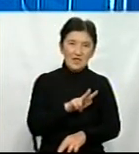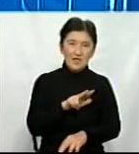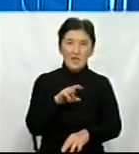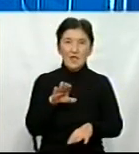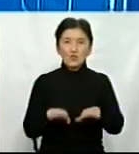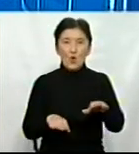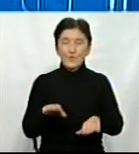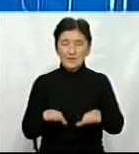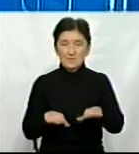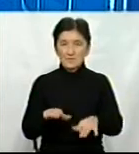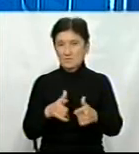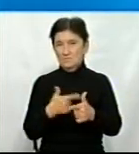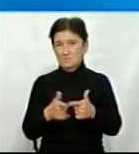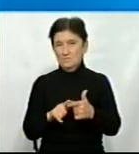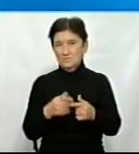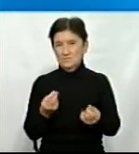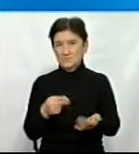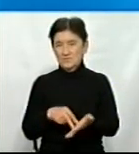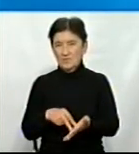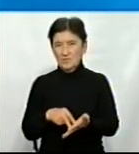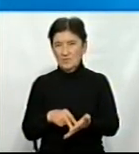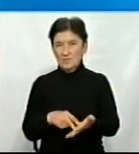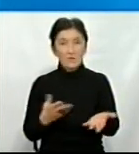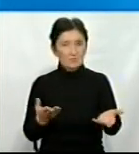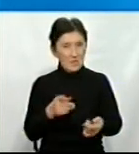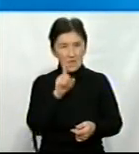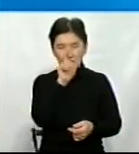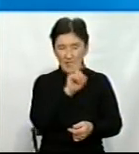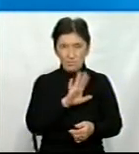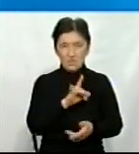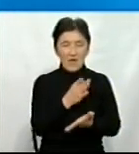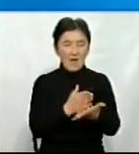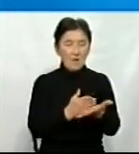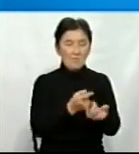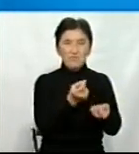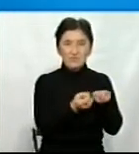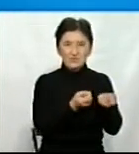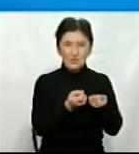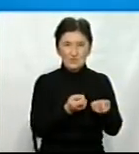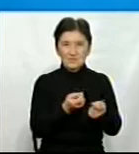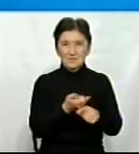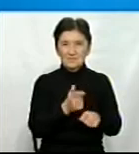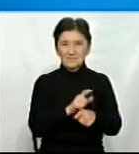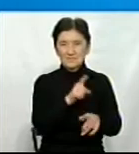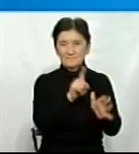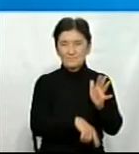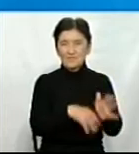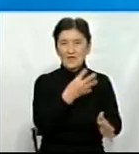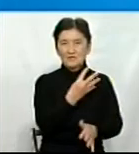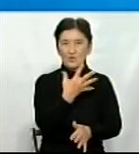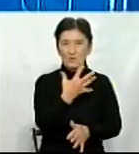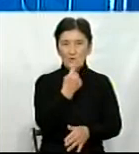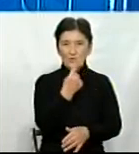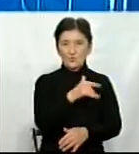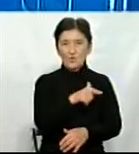та є по 7,5 тисяч, як зараз ціна. То так і непогано виходить. То пшениця в цьому році – це досить маржинальна культура – 35-42 тисячі на